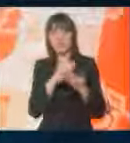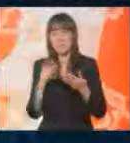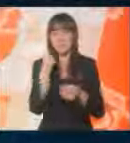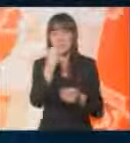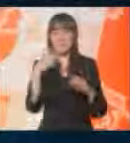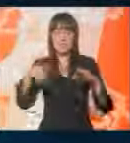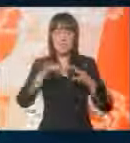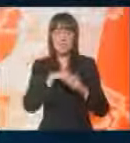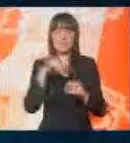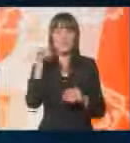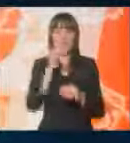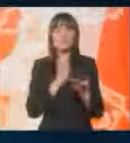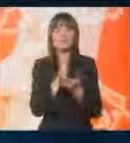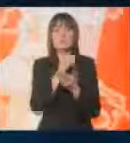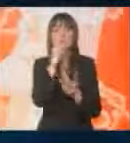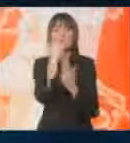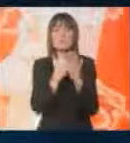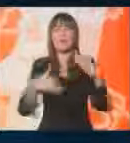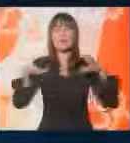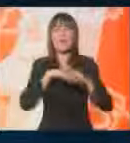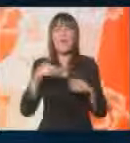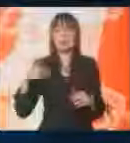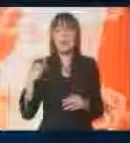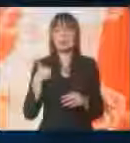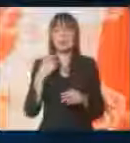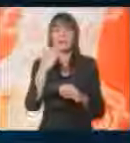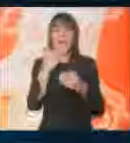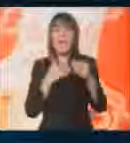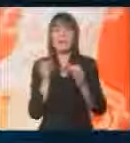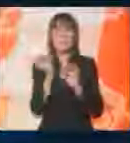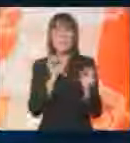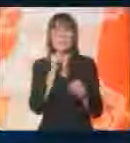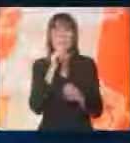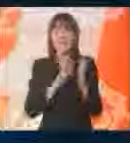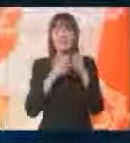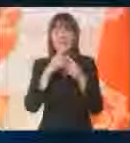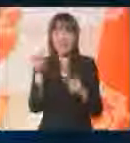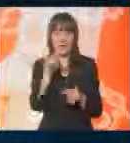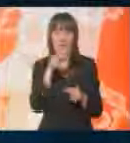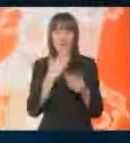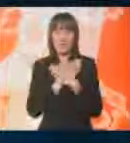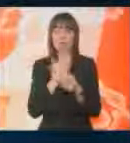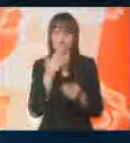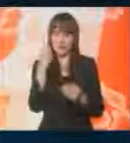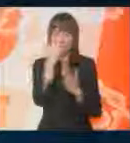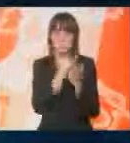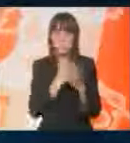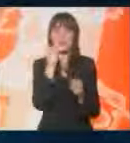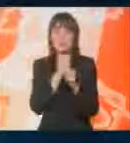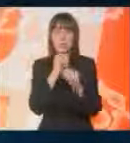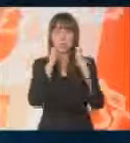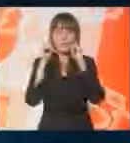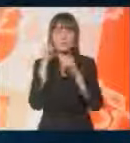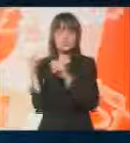samo zapošljavanja, u Loznici se sprovodi i program zapošljavanja mladih pripravnika. Marijana i Željko, zahvaljujući tom programu, dobili su posao u